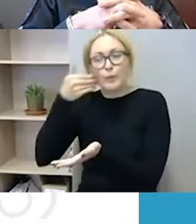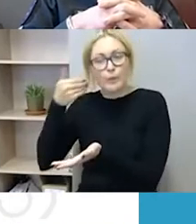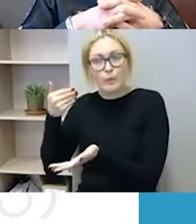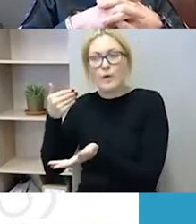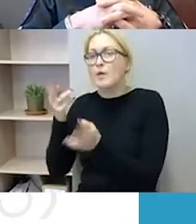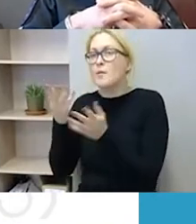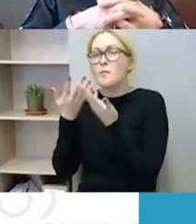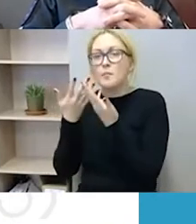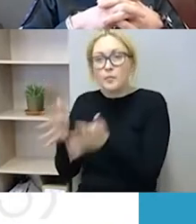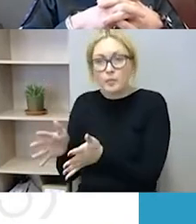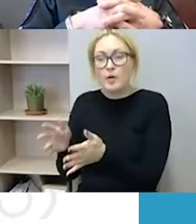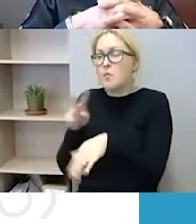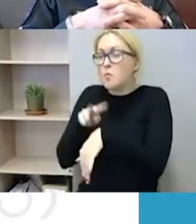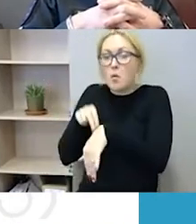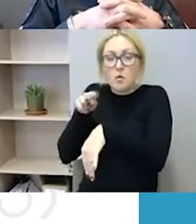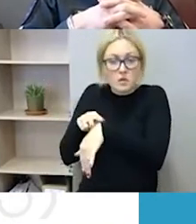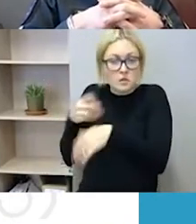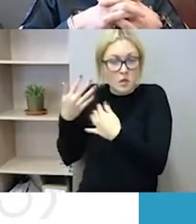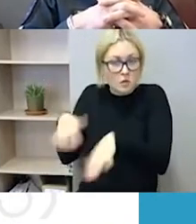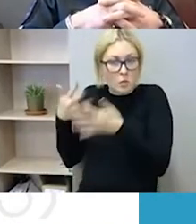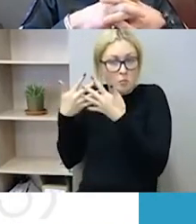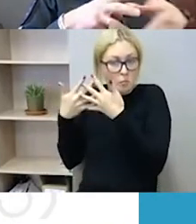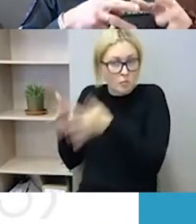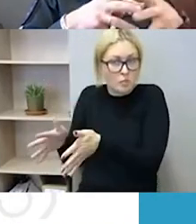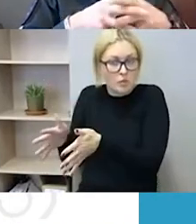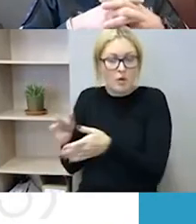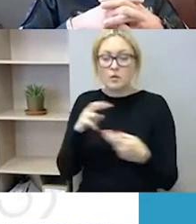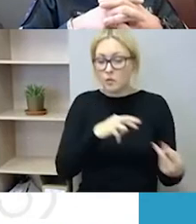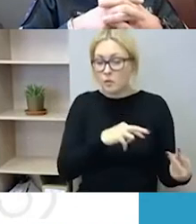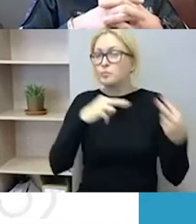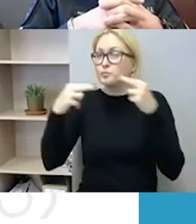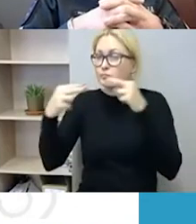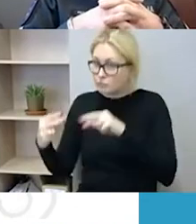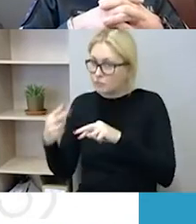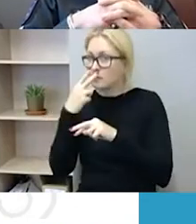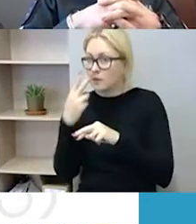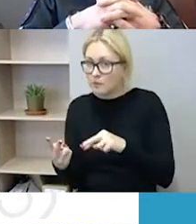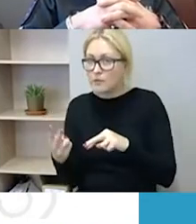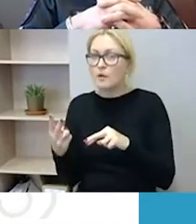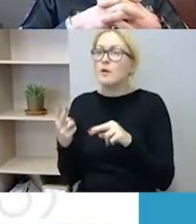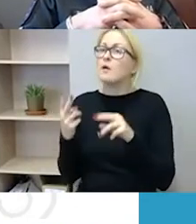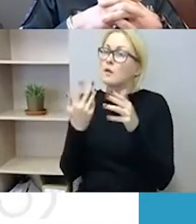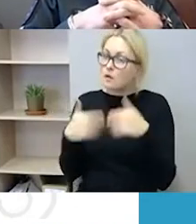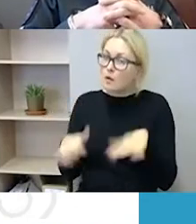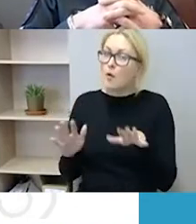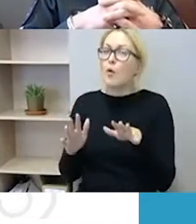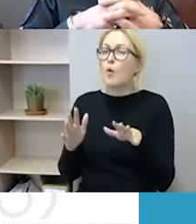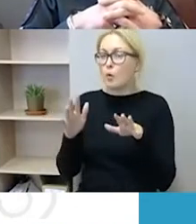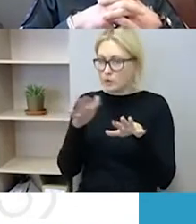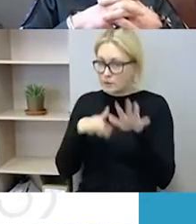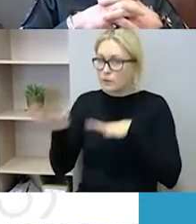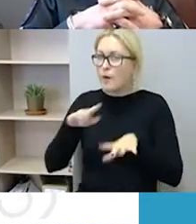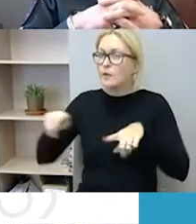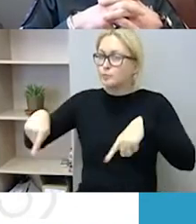tiesų praktiškai policijos nebereikėjo. Tai kai kuriosios rytys tikrai matome, kad, na, progresas yra, ir čia tikrai ne policijos